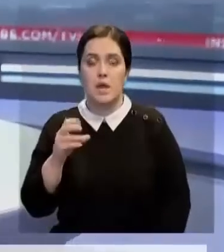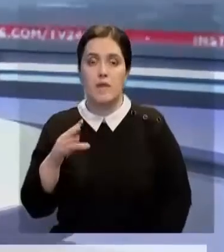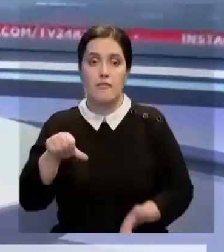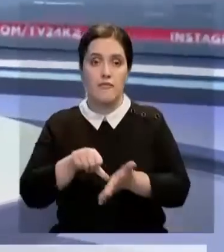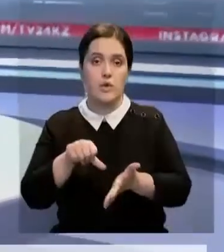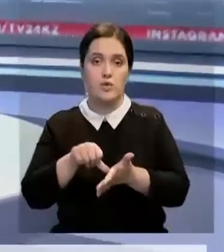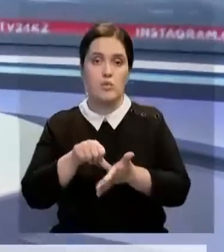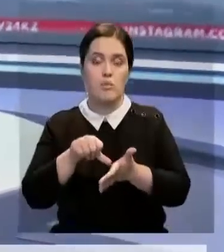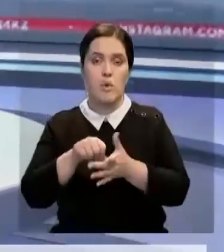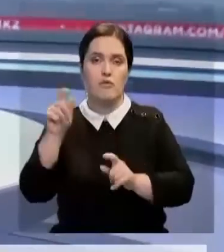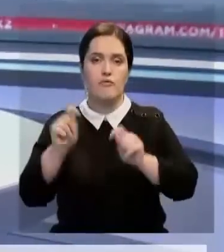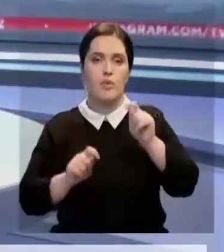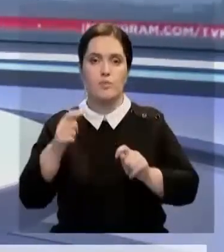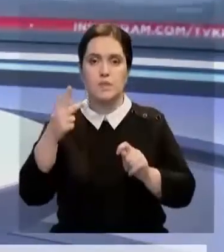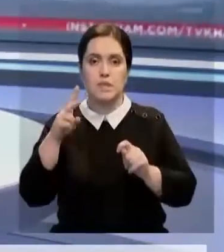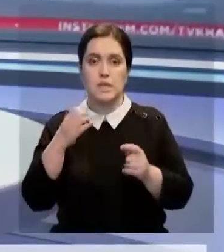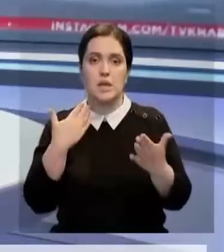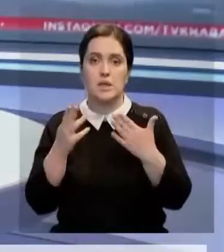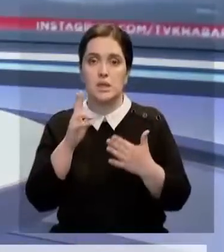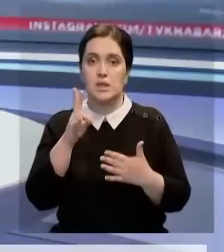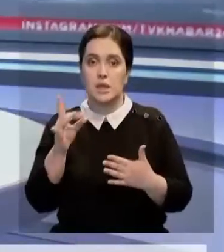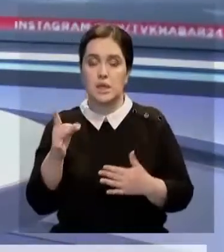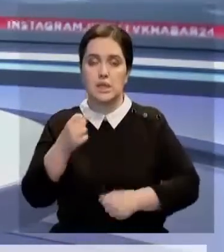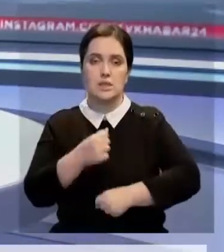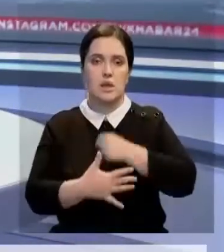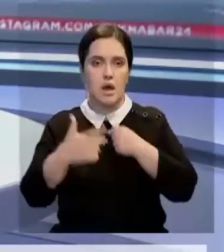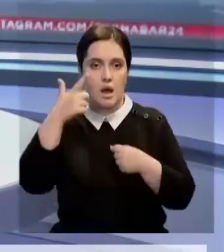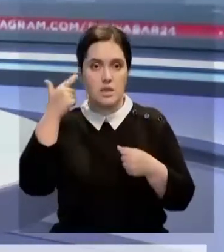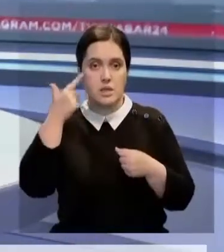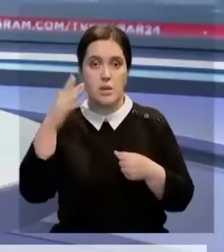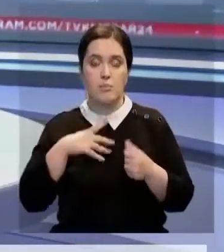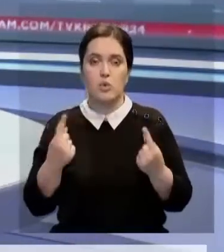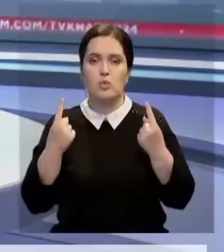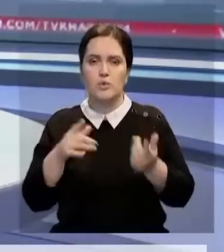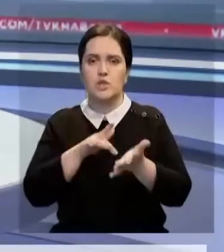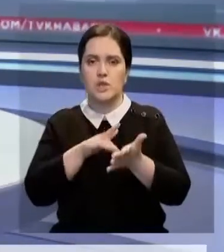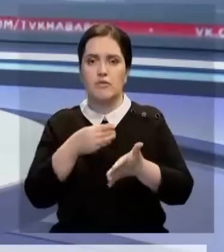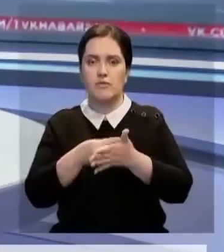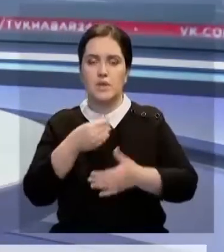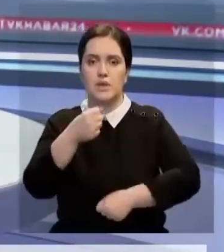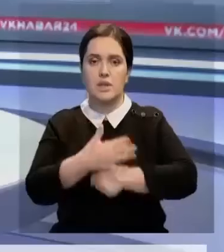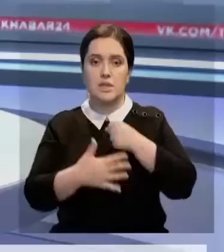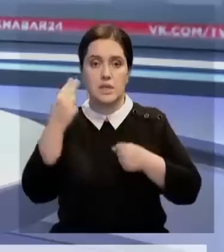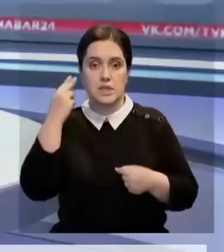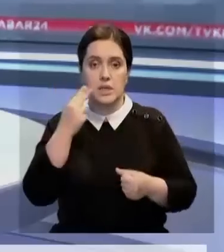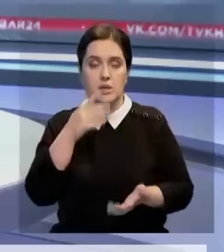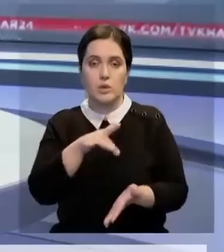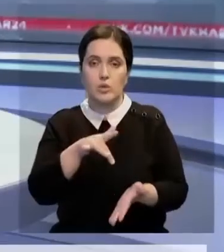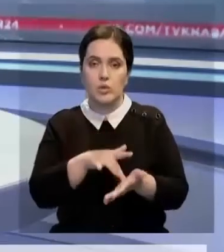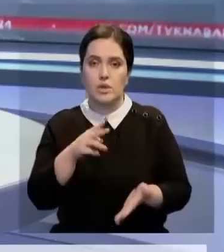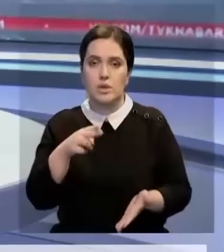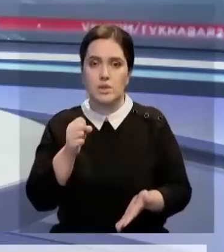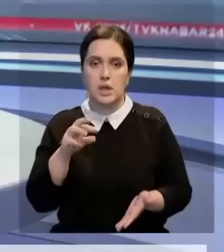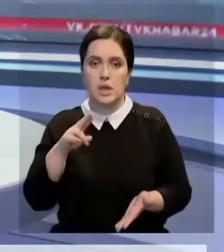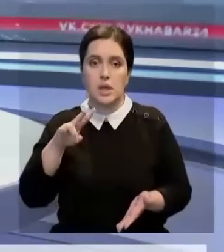на форуме, посвященном 30-летию отношений КНР и Центральной Азии. Он проходил в одном из крупных туристических и финансовых центров Китая